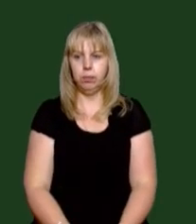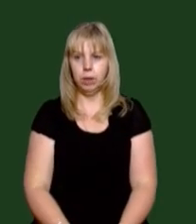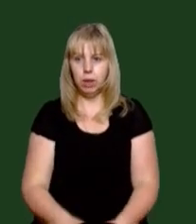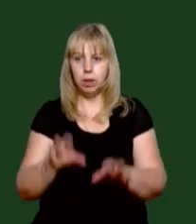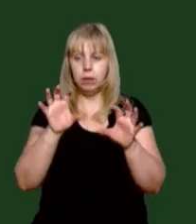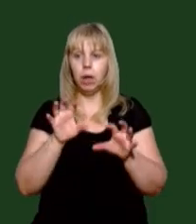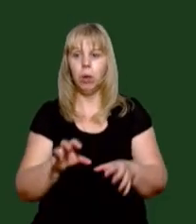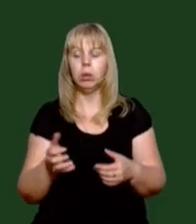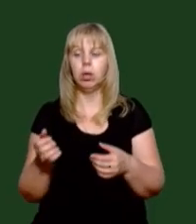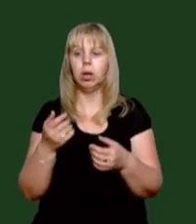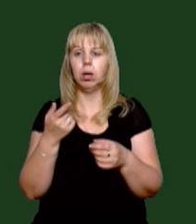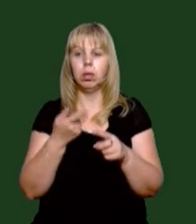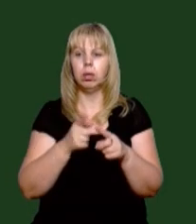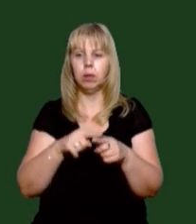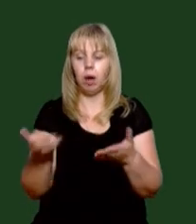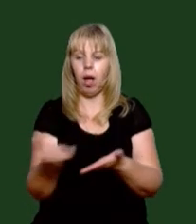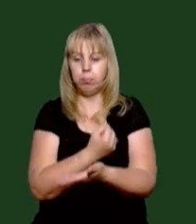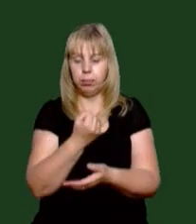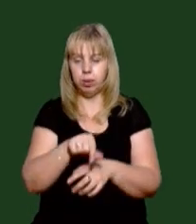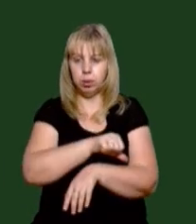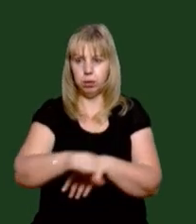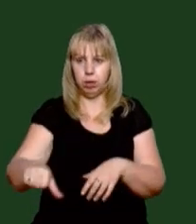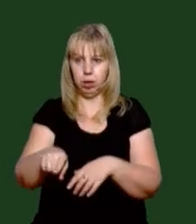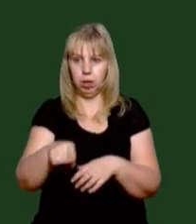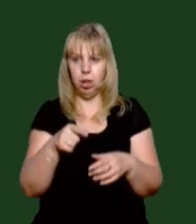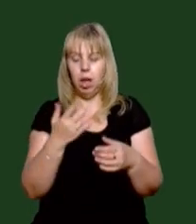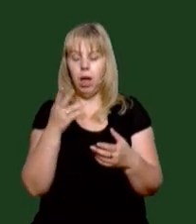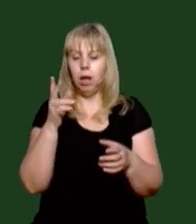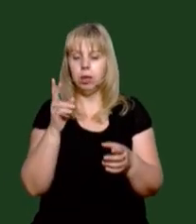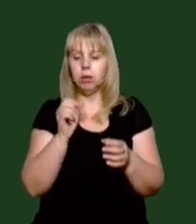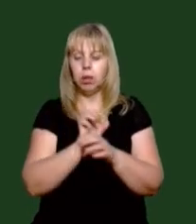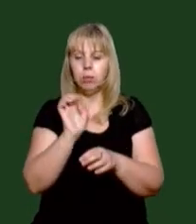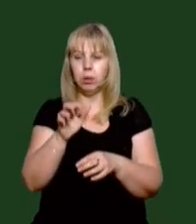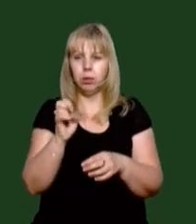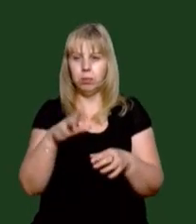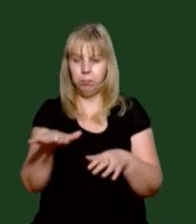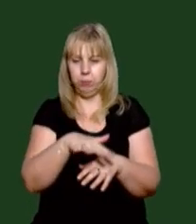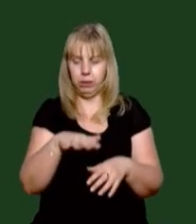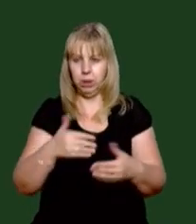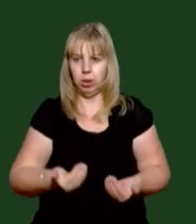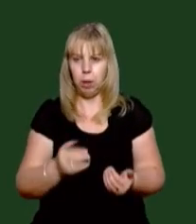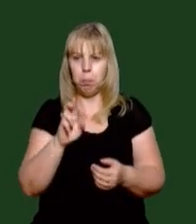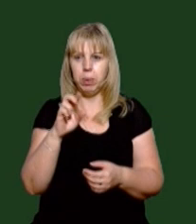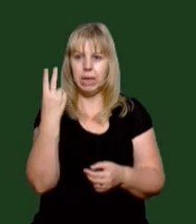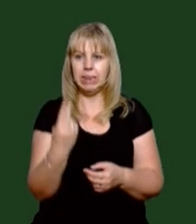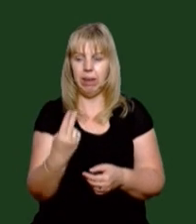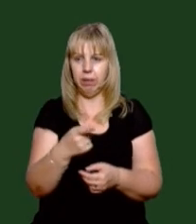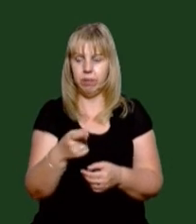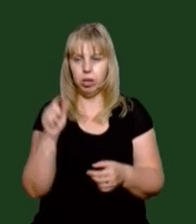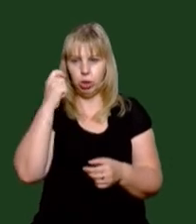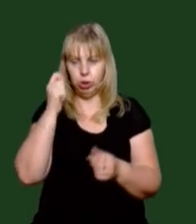Законні вимоги прикордонників невідомі проігнорували та вдалися до втечі у напрямку населеного пункту Біла Церква.